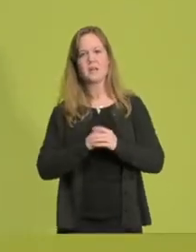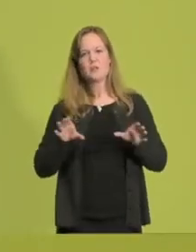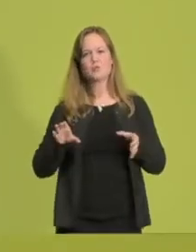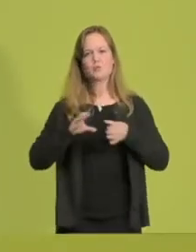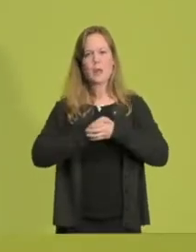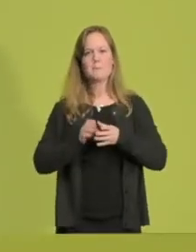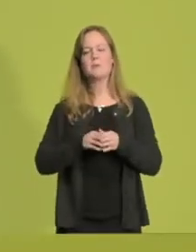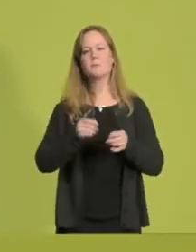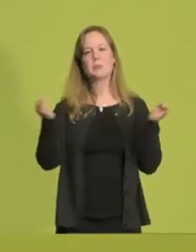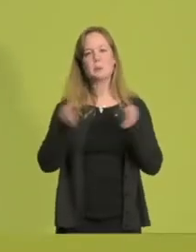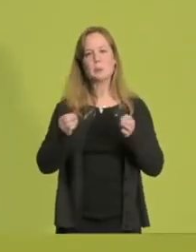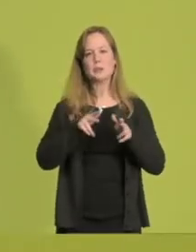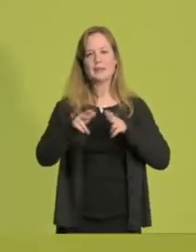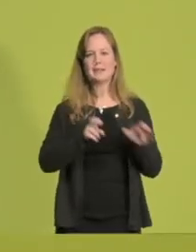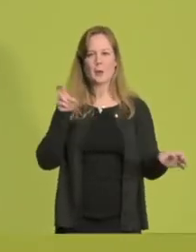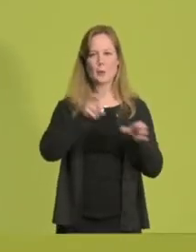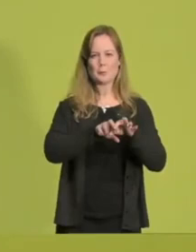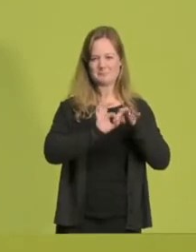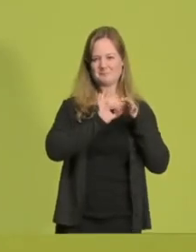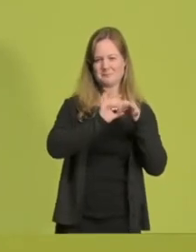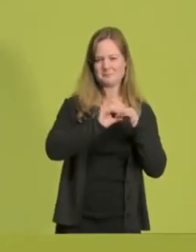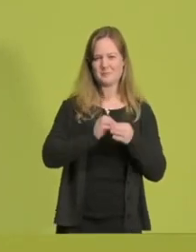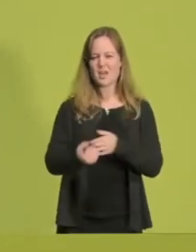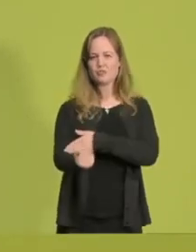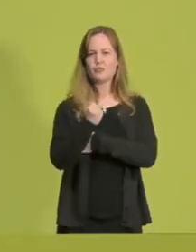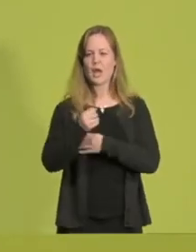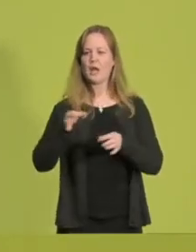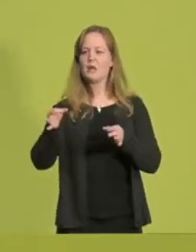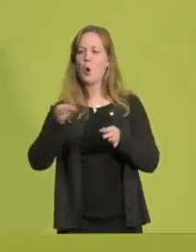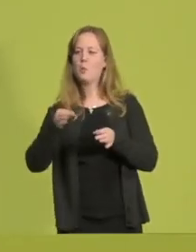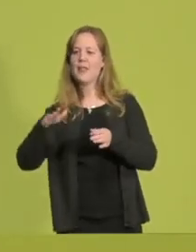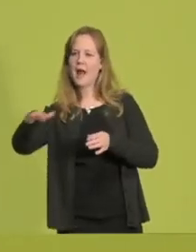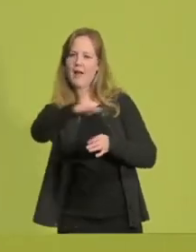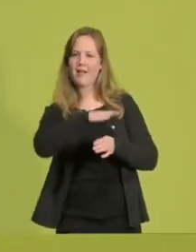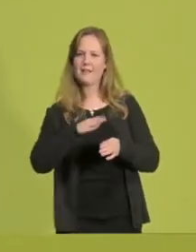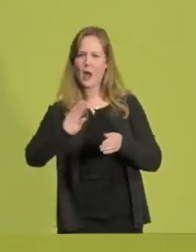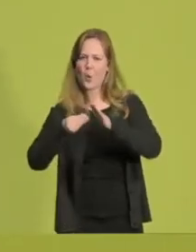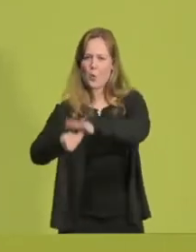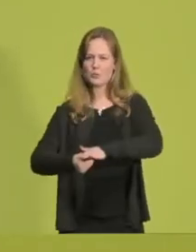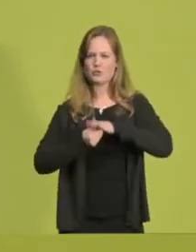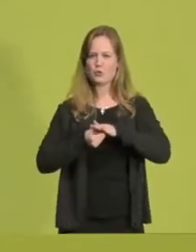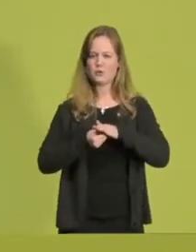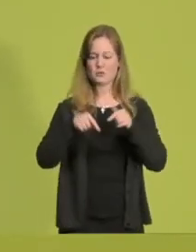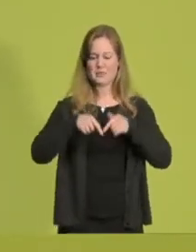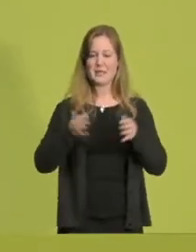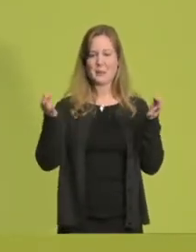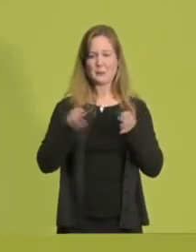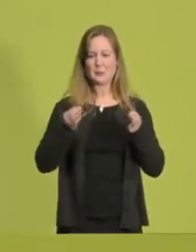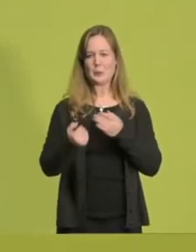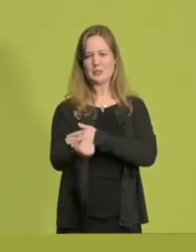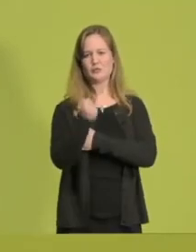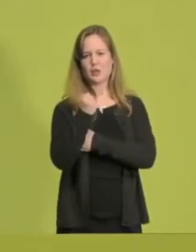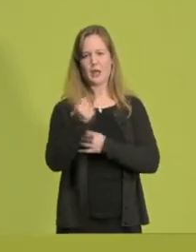grünen Regierungsbeteiligung im Bund, mit unseren starken Kommunalus vor Ort, können wir mit starken Grünen in NRW diesen Aufbruch